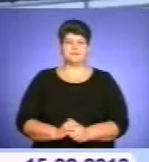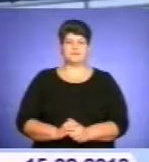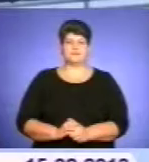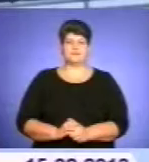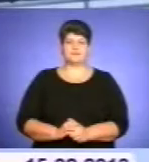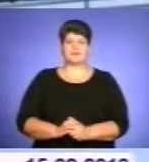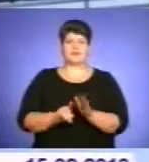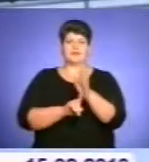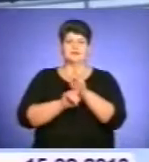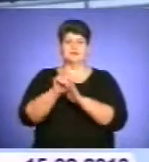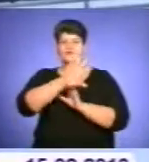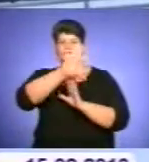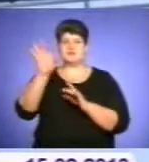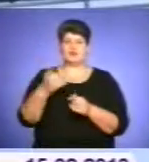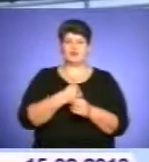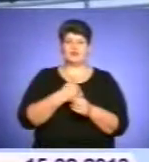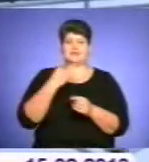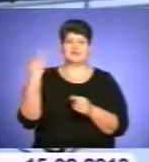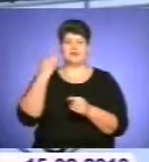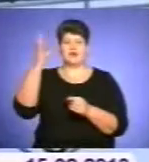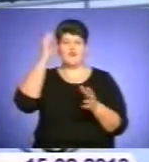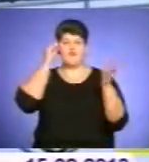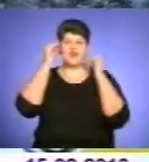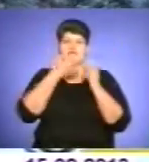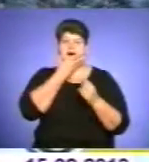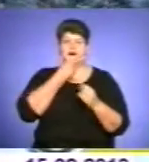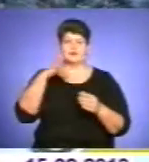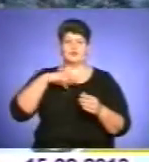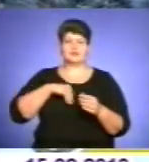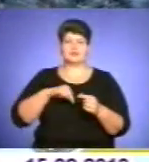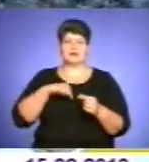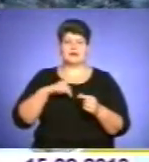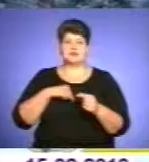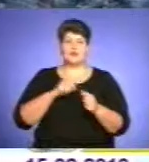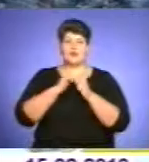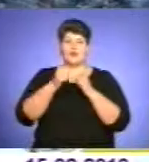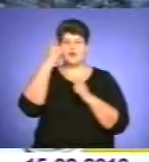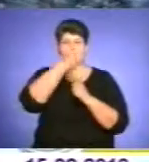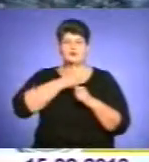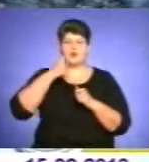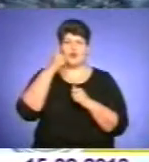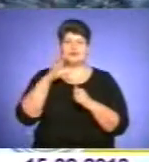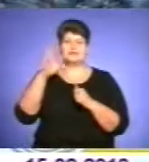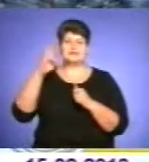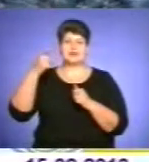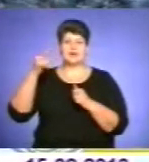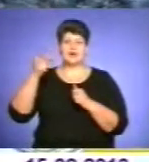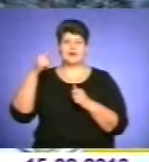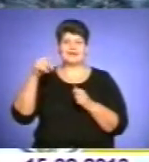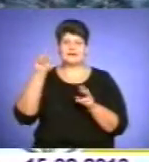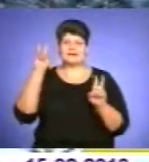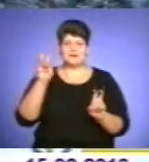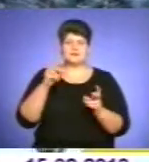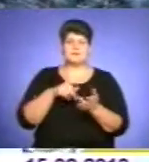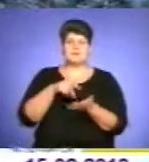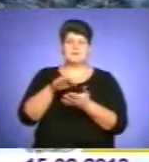На старт усіх, хто хоче цікавих вражень і гарного настрою. Щороку до зимових змагань з мандрівництва «Снігохід» долучається все більше охочих